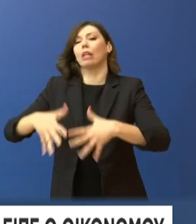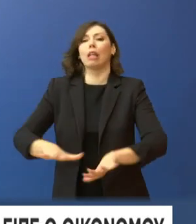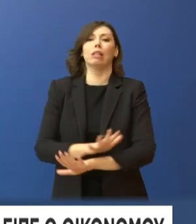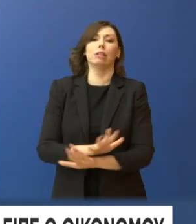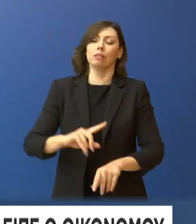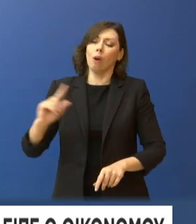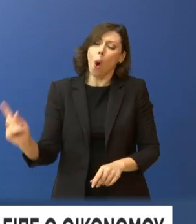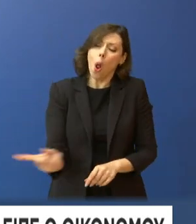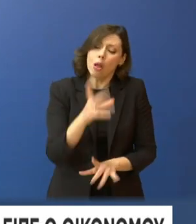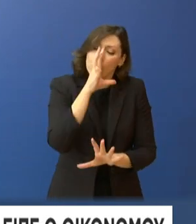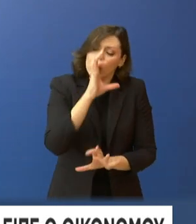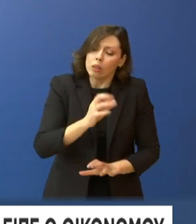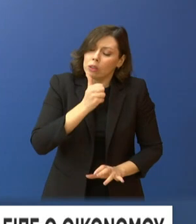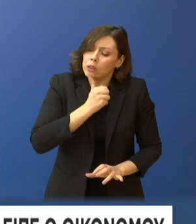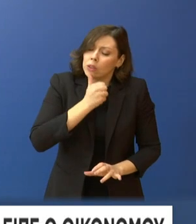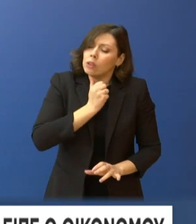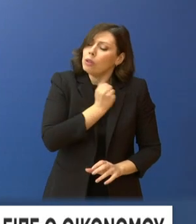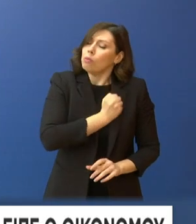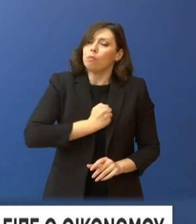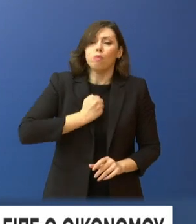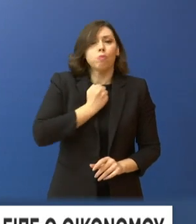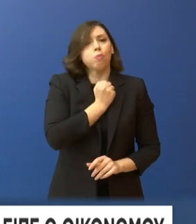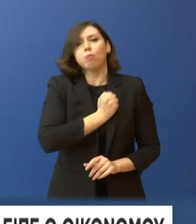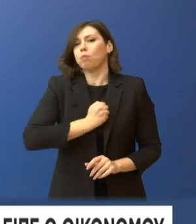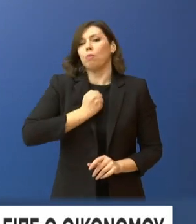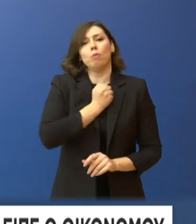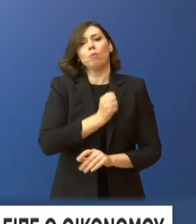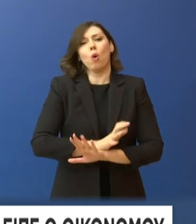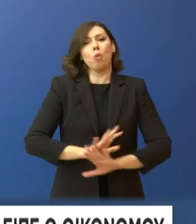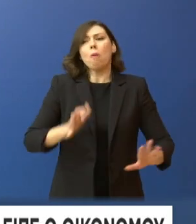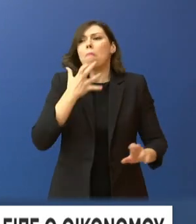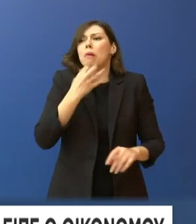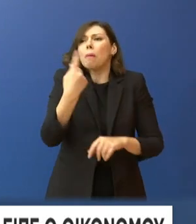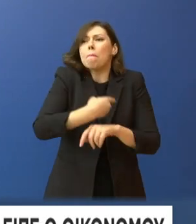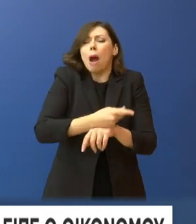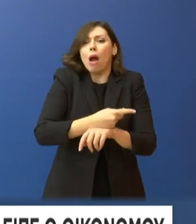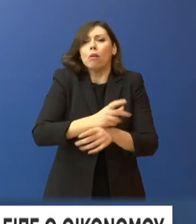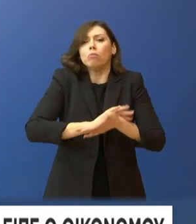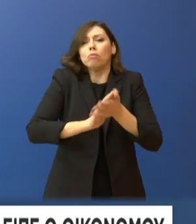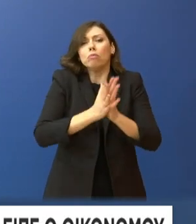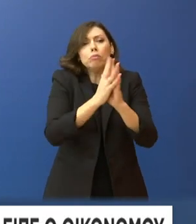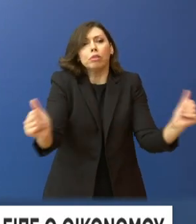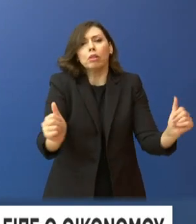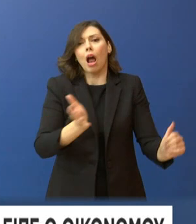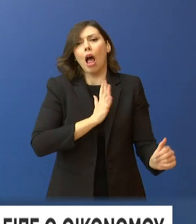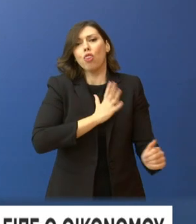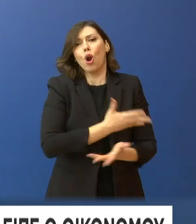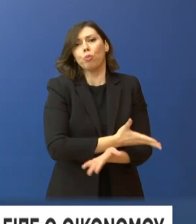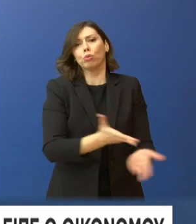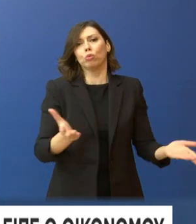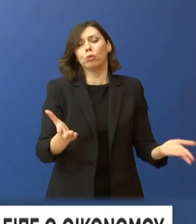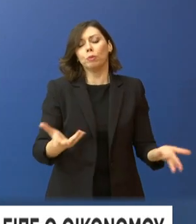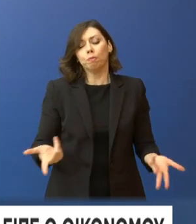άλλη αναπάνταχα έχασαν σχεδόν τα πάντα. Η απώλεια ενός ανθρώπου είναι μια βαριά πληγή